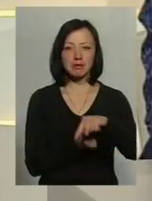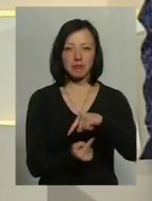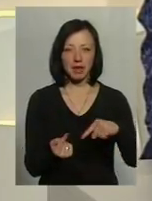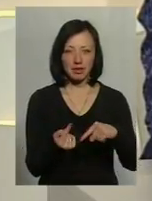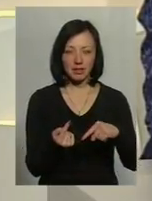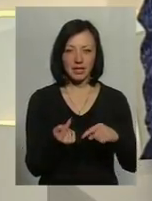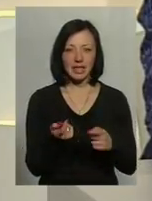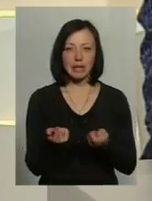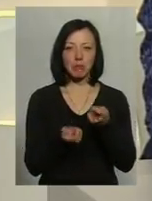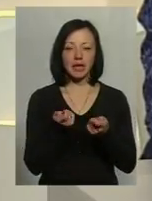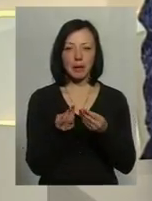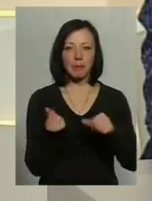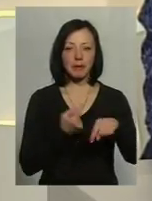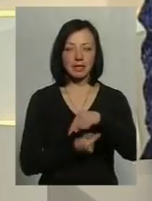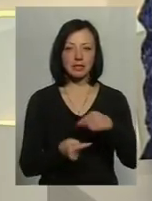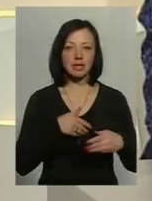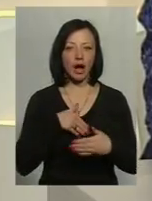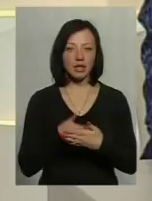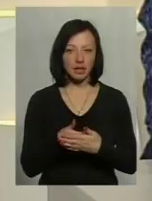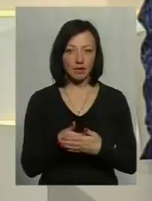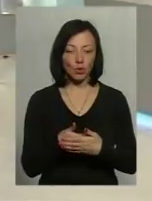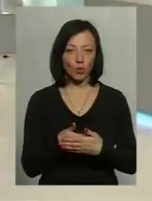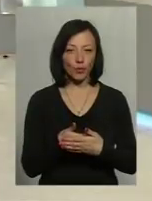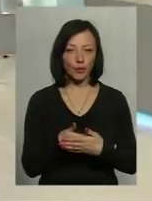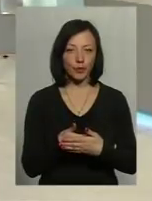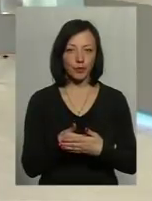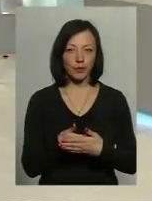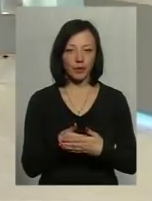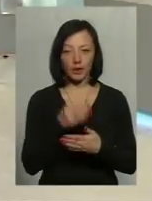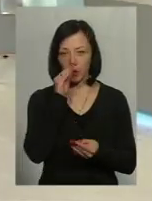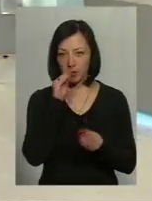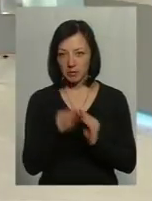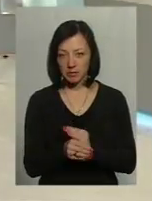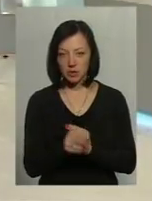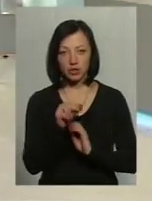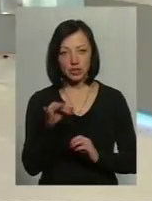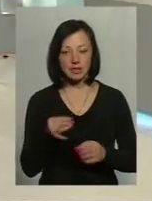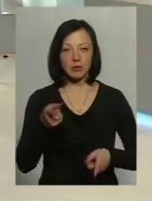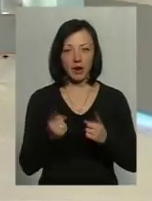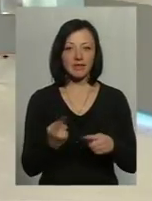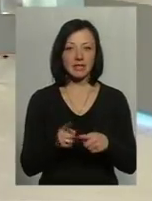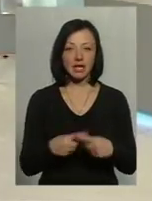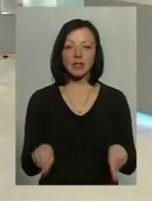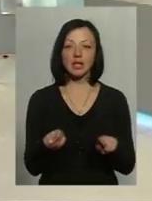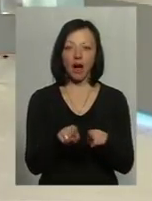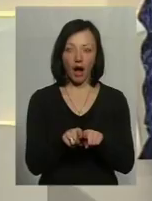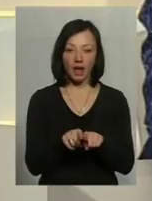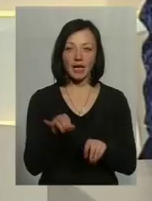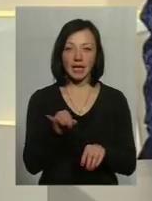дрібний бізнес активно йде в тінь, і чи справді це так, і